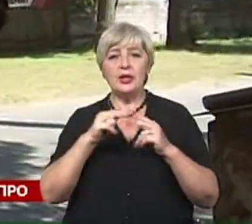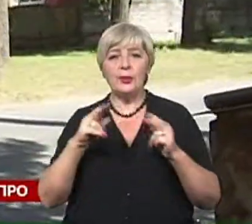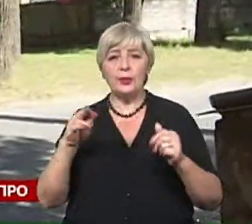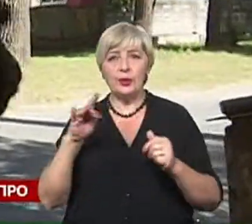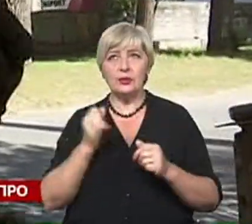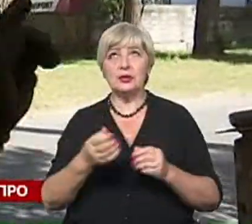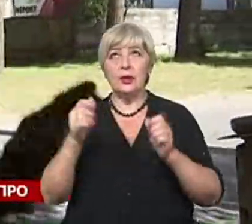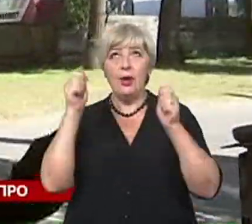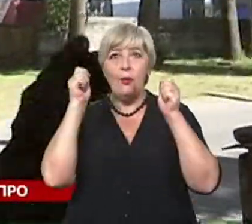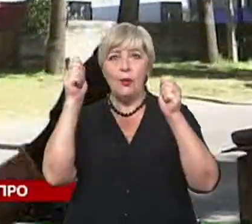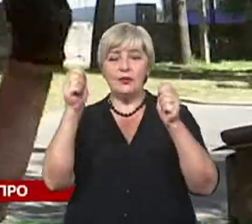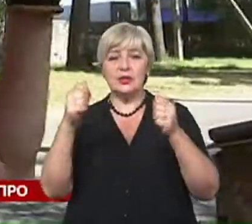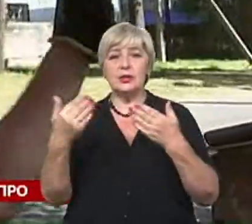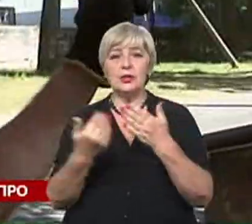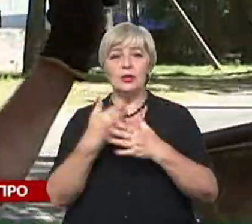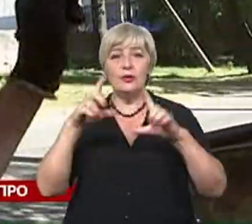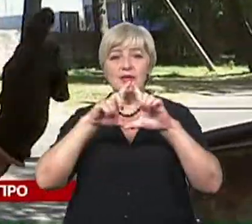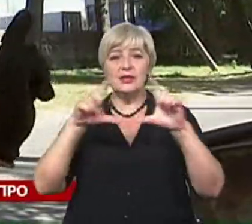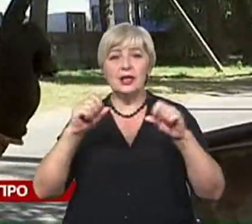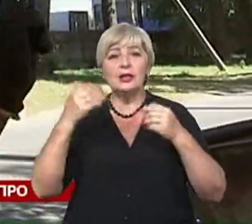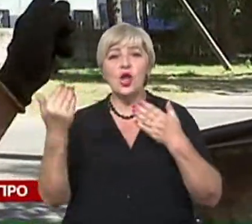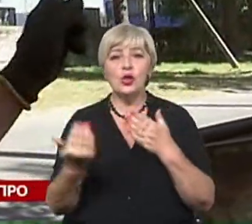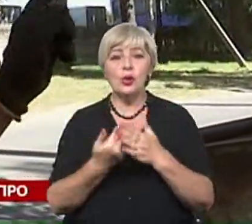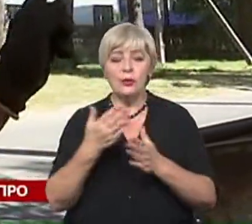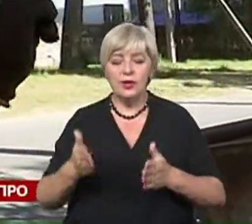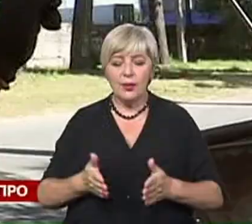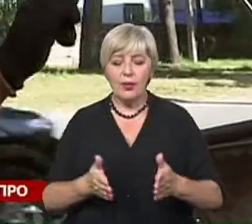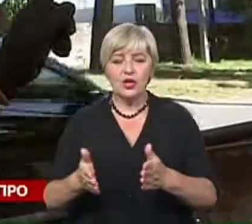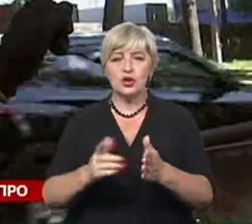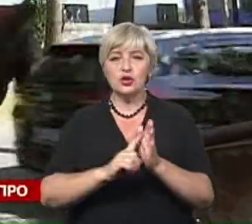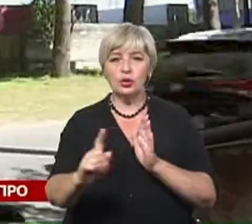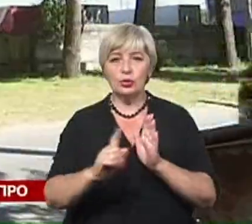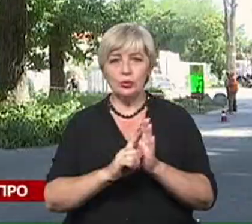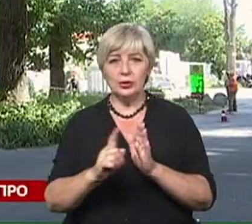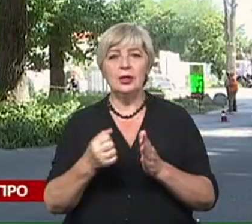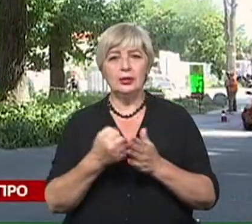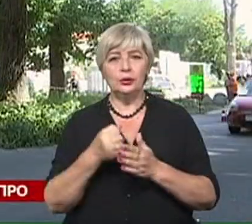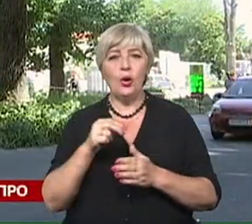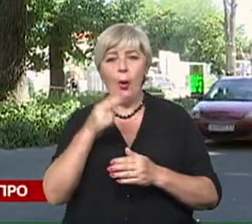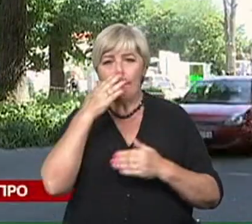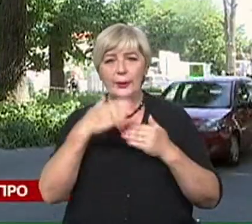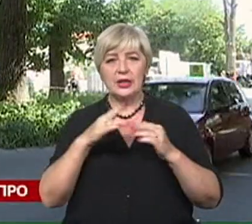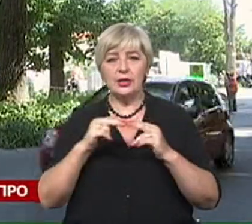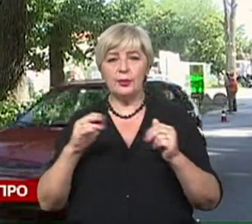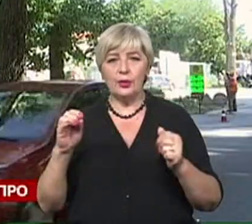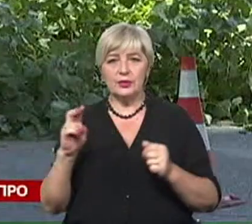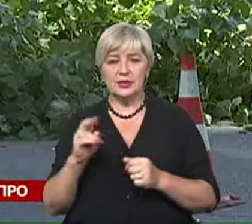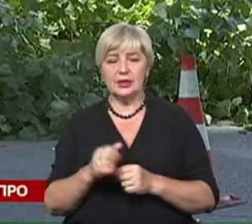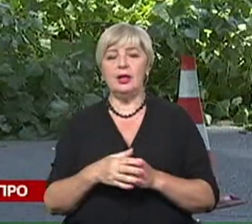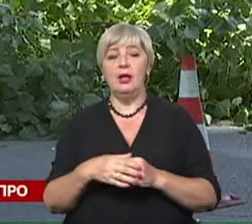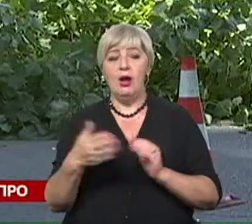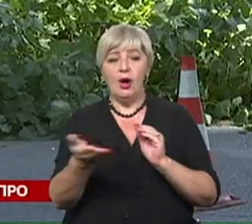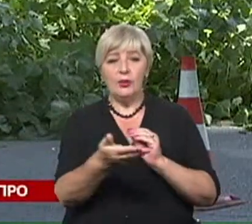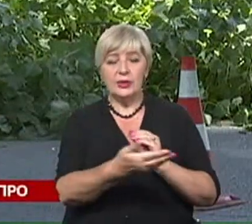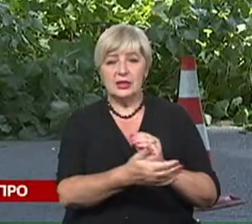на новий маршрут, який буде курсувати до Придніпровська. Міськ Зеленбуд обрізав 300 дерев,